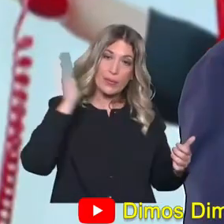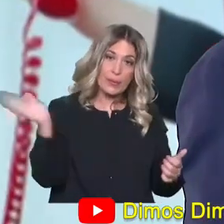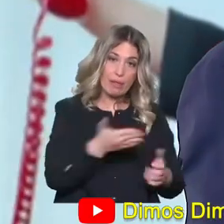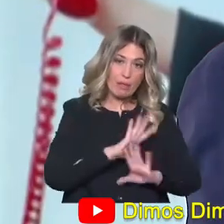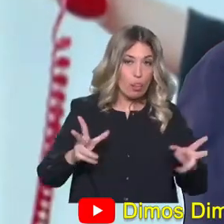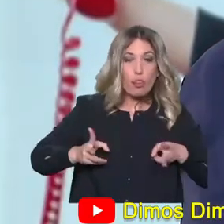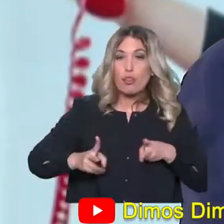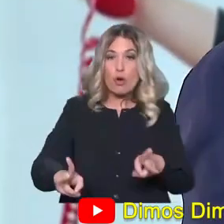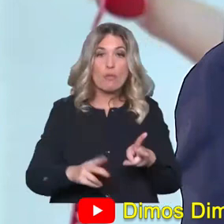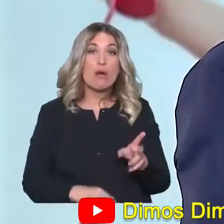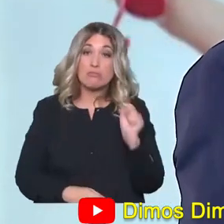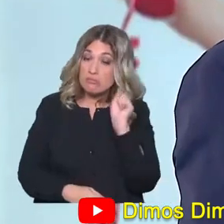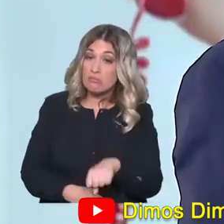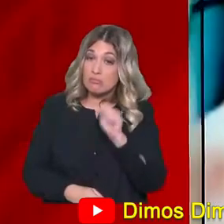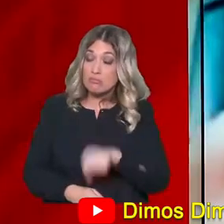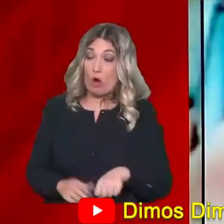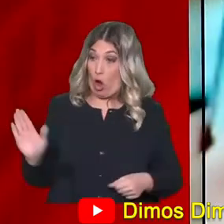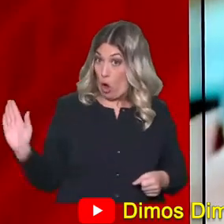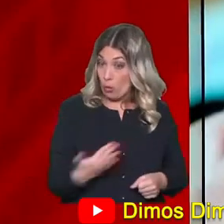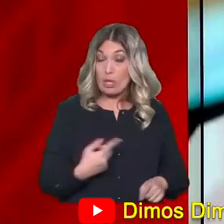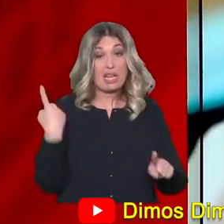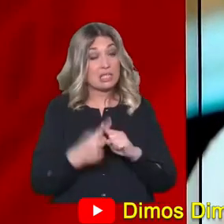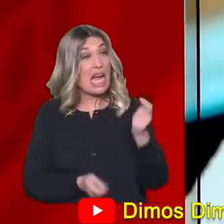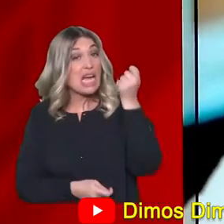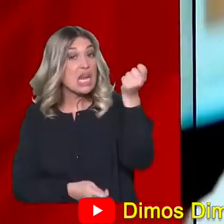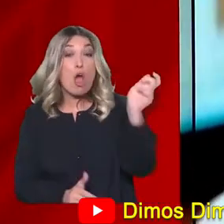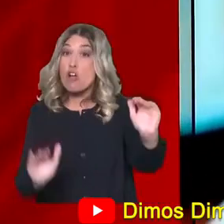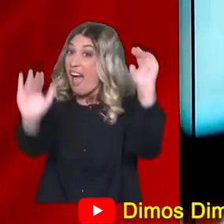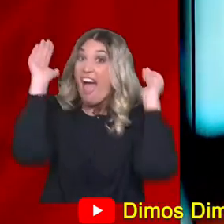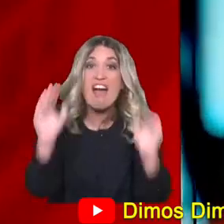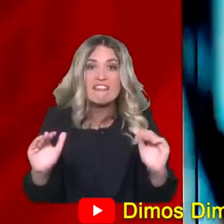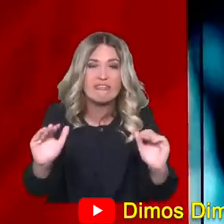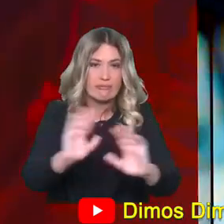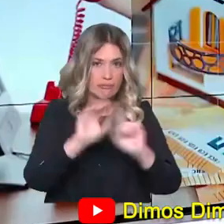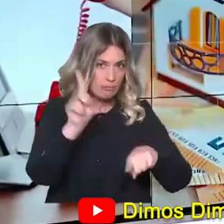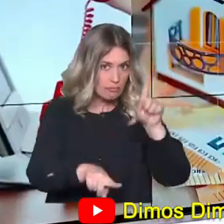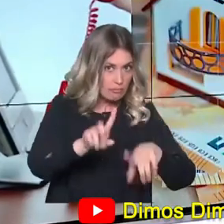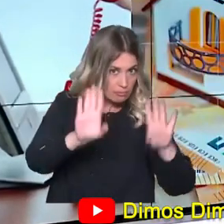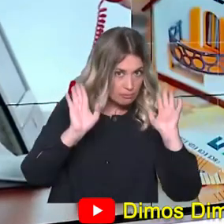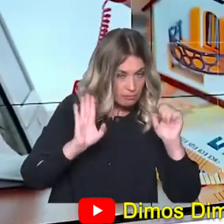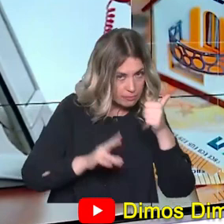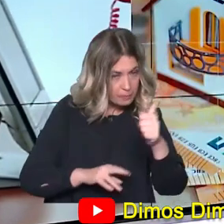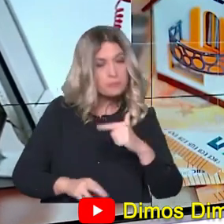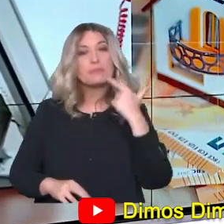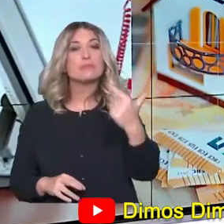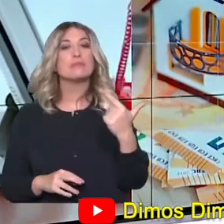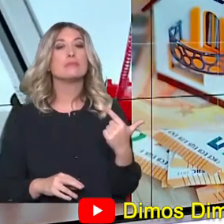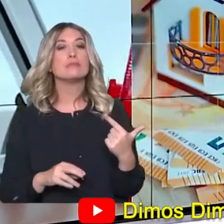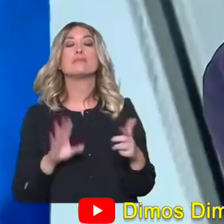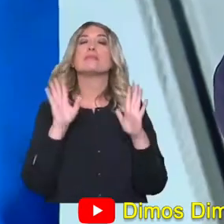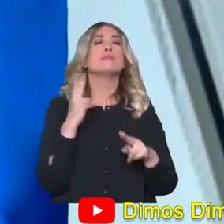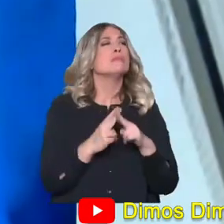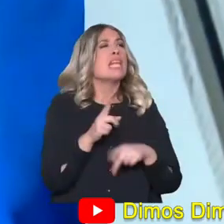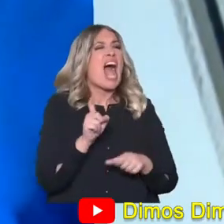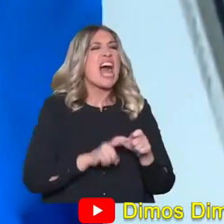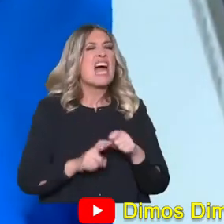χρέος σου ακολουθεί. Το σου ακολουθεί και μεγαλώνει. Να δούμε και την... Αυτά, αυτά, αυτά. Ποιες είναι αυτές οι εταιρείες, νίκο. Οι τρεις οι μεγάλες είναι.